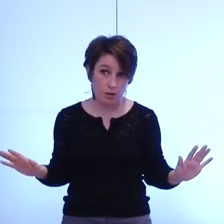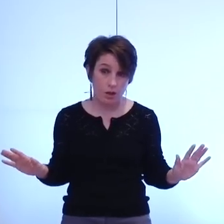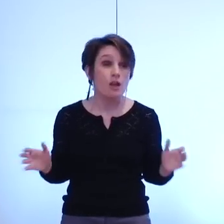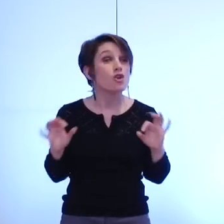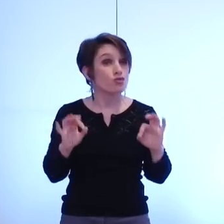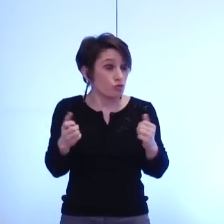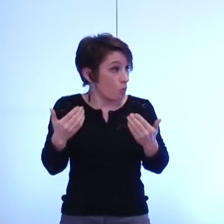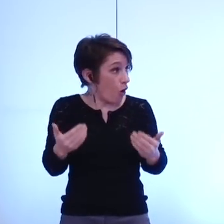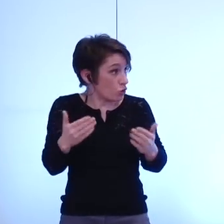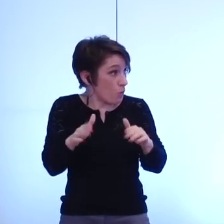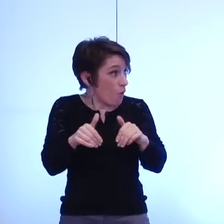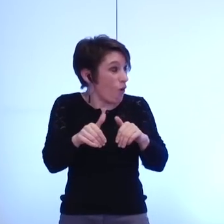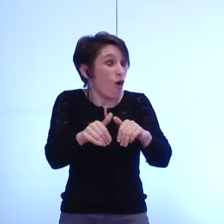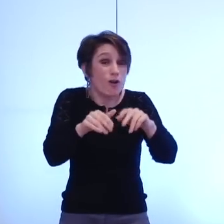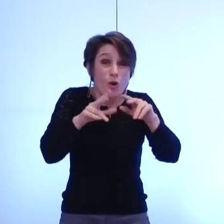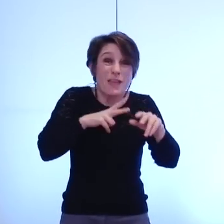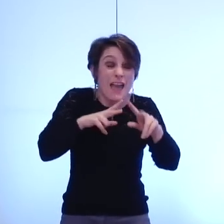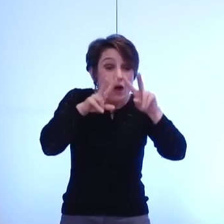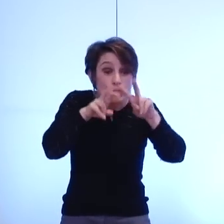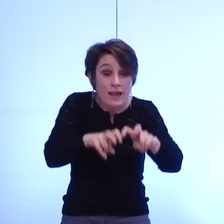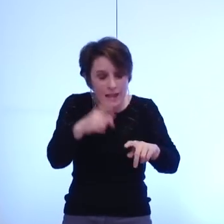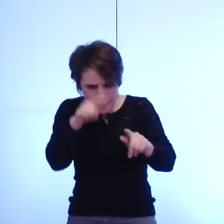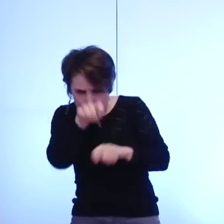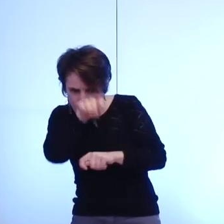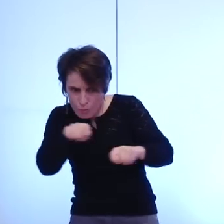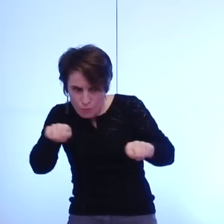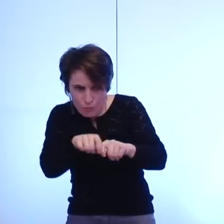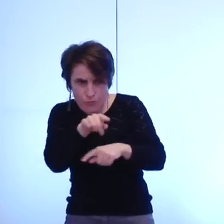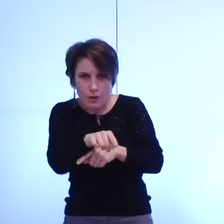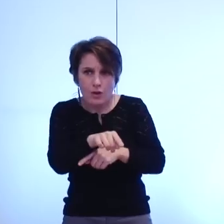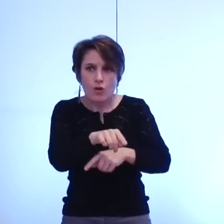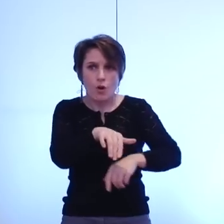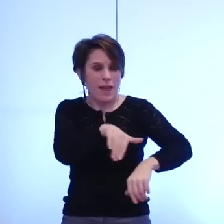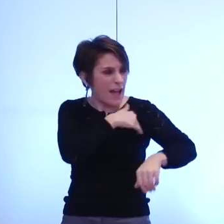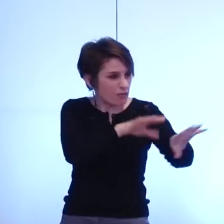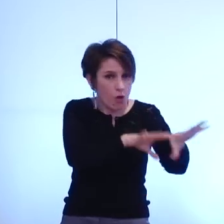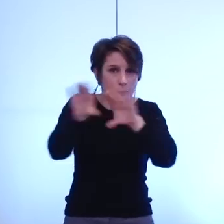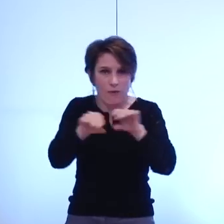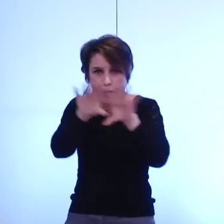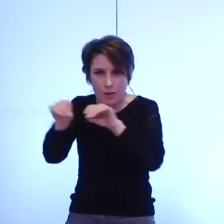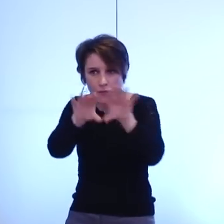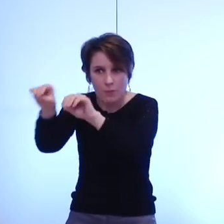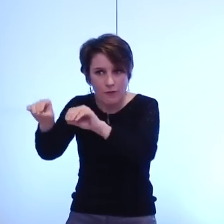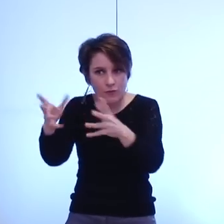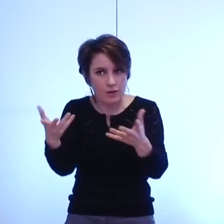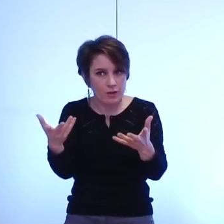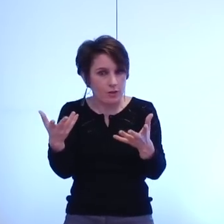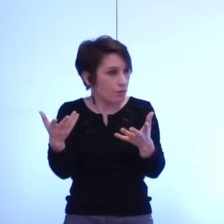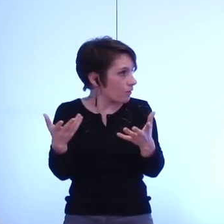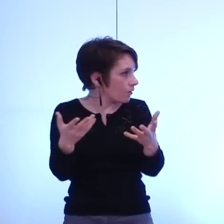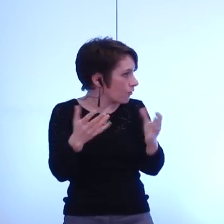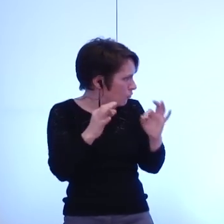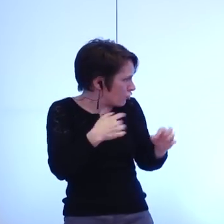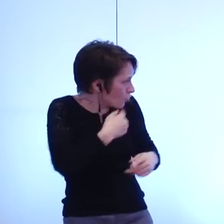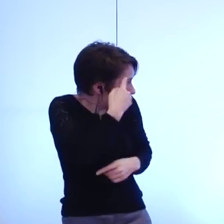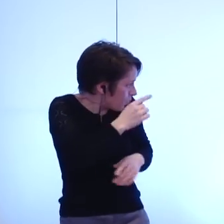'analyse pour évaluer l'impact financier de ces différentiels alors s'il n'y a même pas en cours j'espérais qu'il y avait un travail en